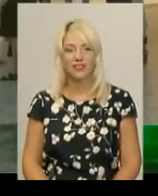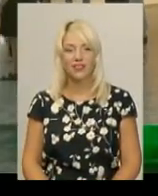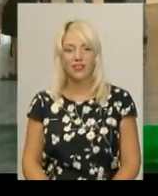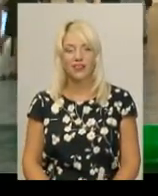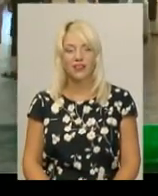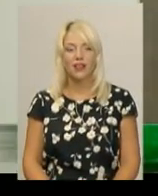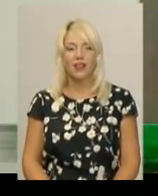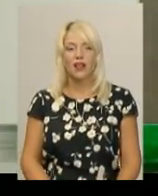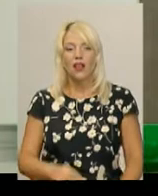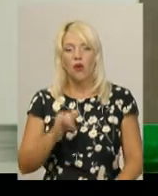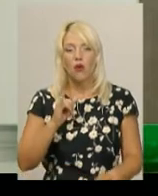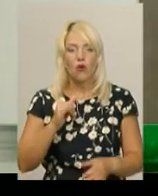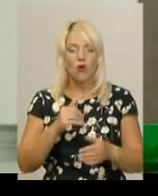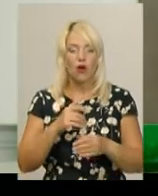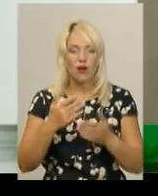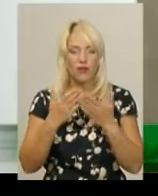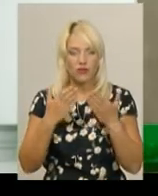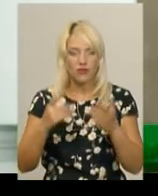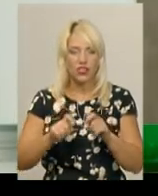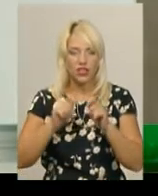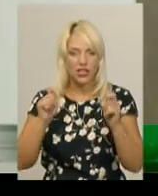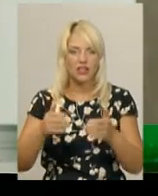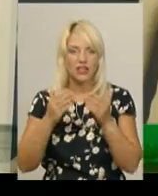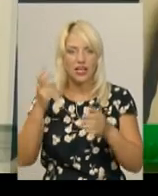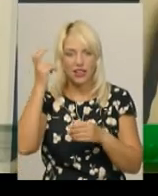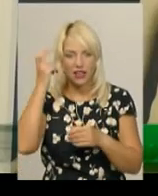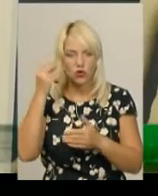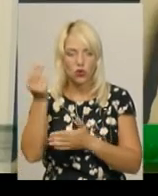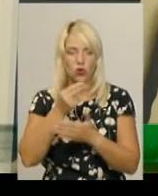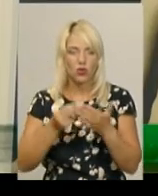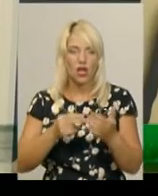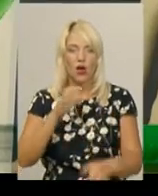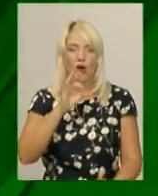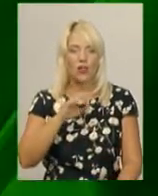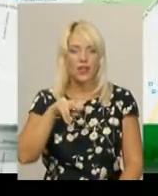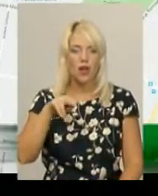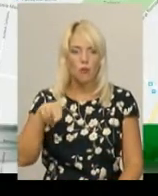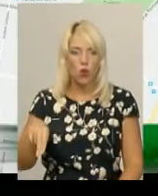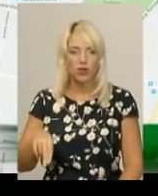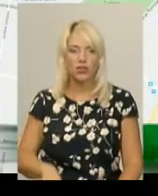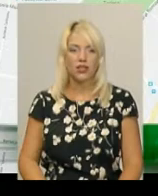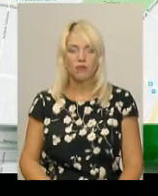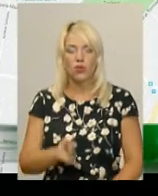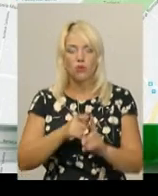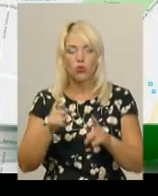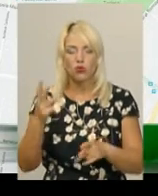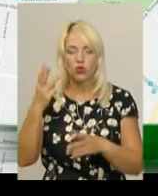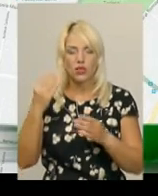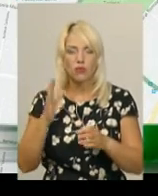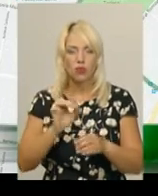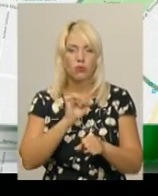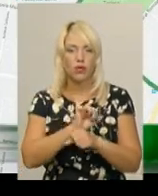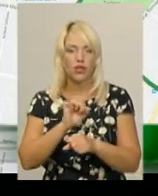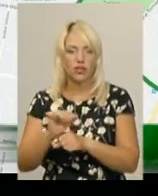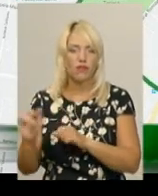В артик галереї масло у Хмельницькому відкрилася виставка київської художниці Олени Пронькіної. Упродовж трьох днів перекриватимуть рух